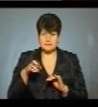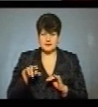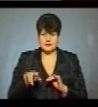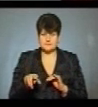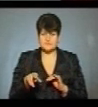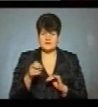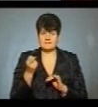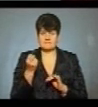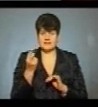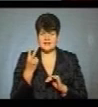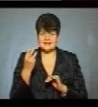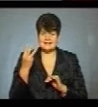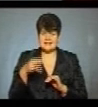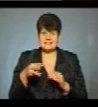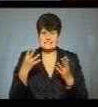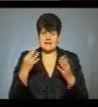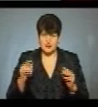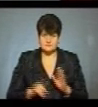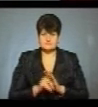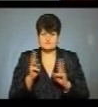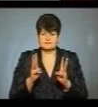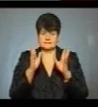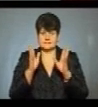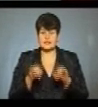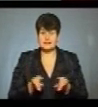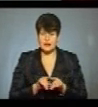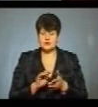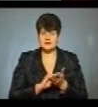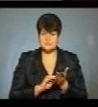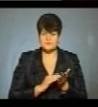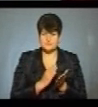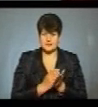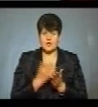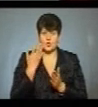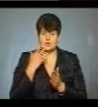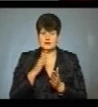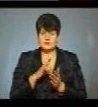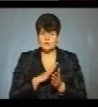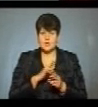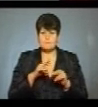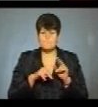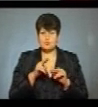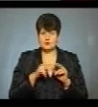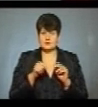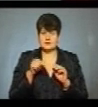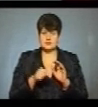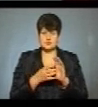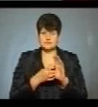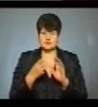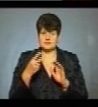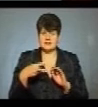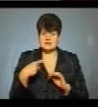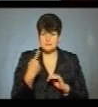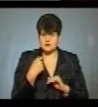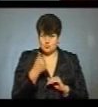12-30 дня. Також тут написано, коли було відбудовано, це 1921